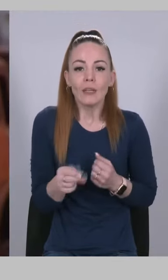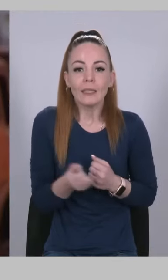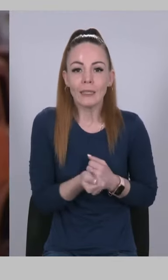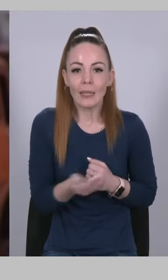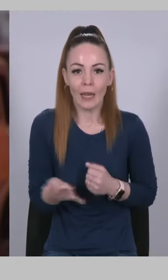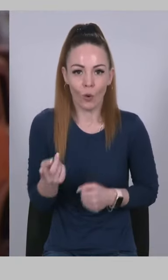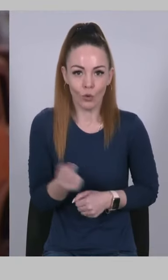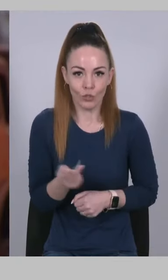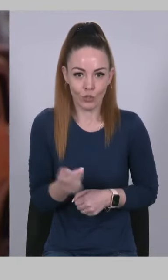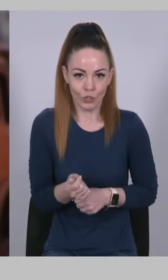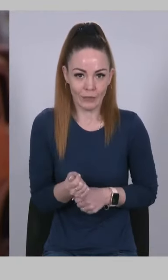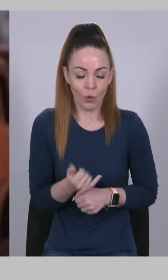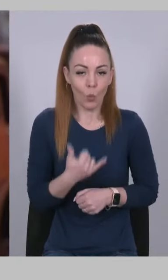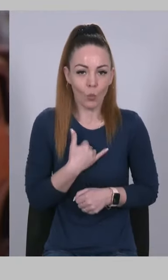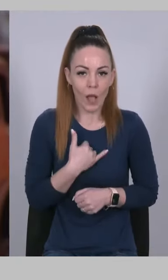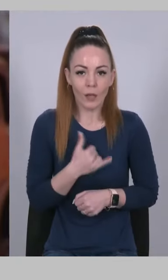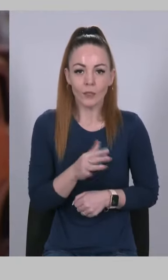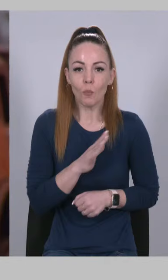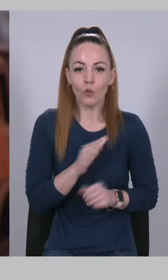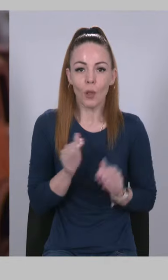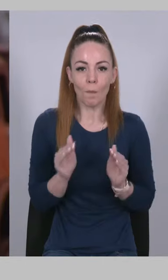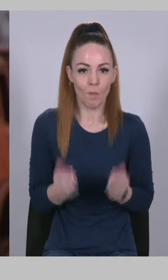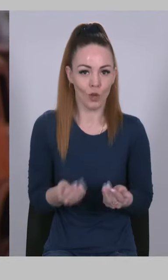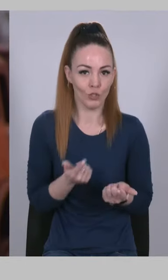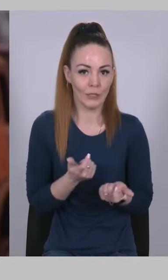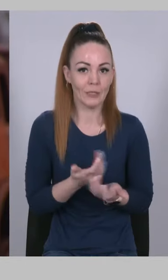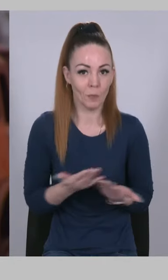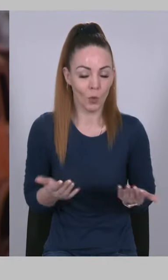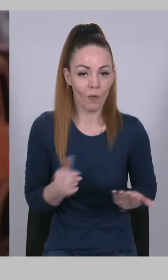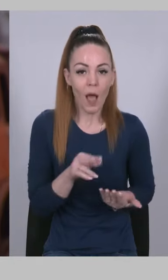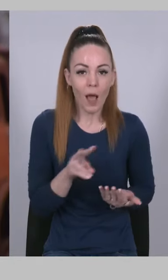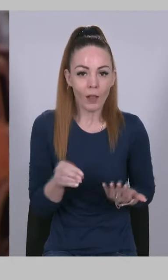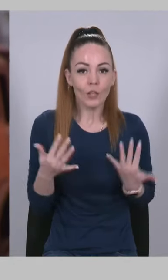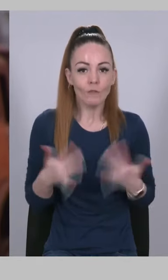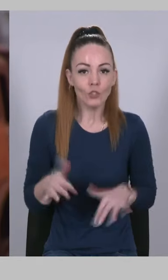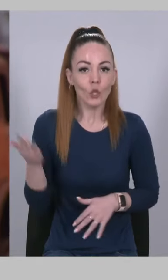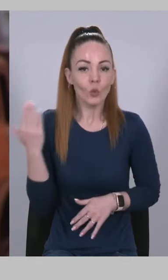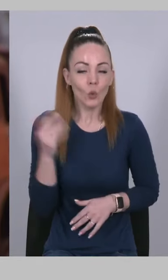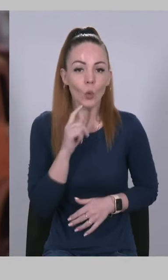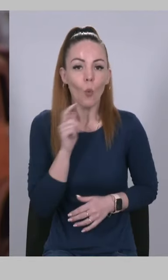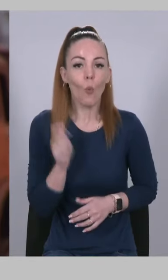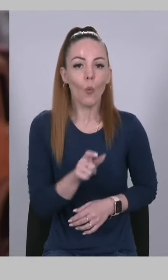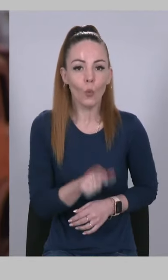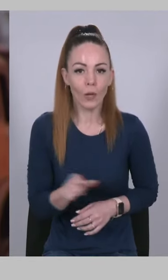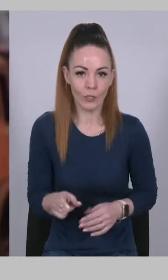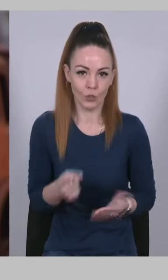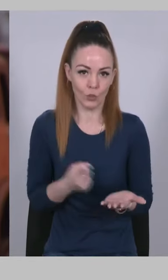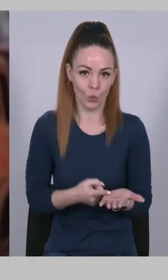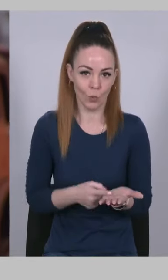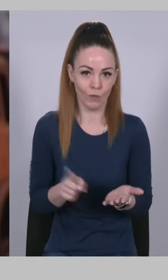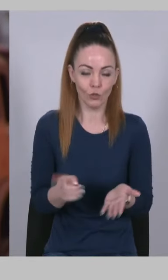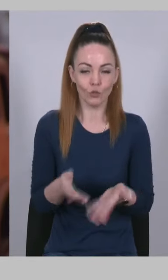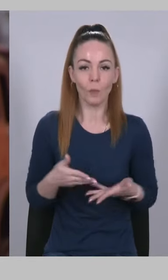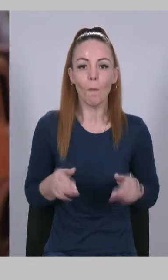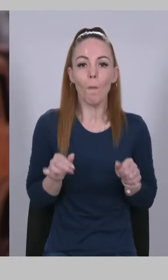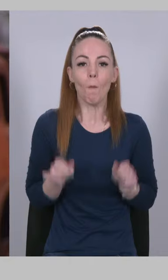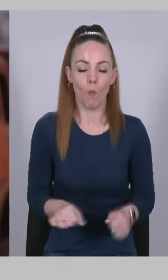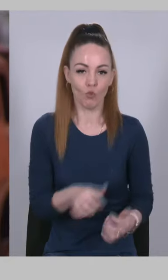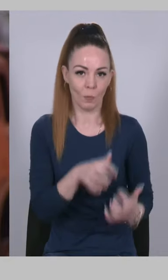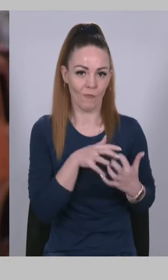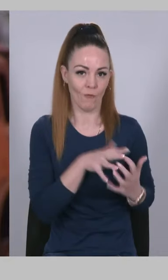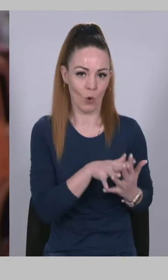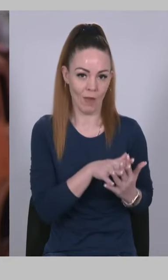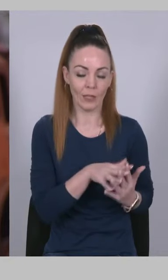тижнів У нас було менше зброї Але вже тоді українці довели, що ми можемо воювати